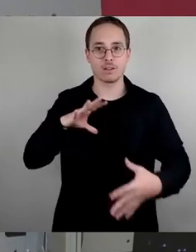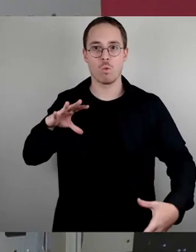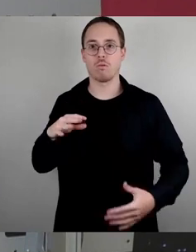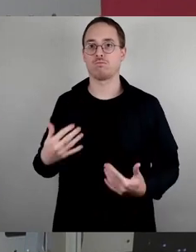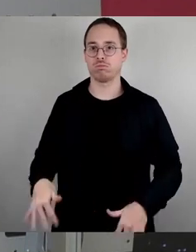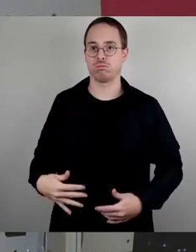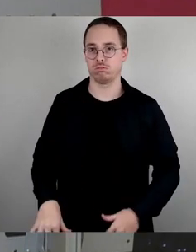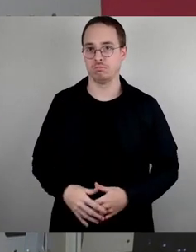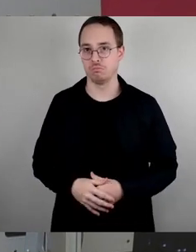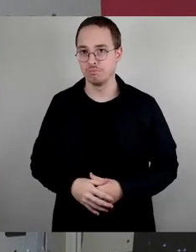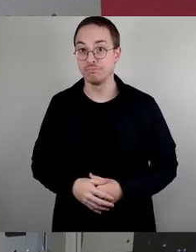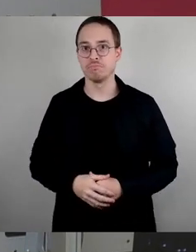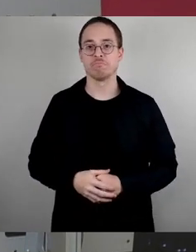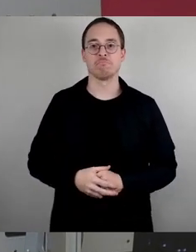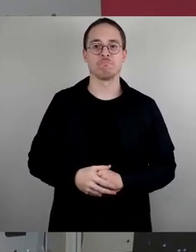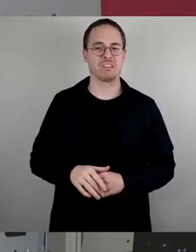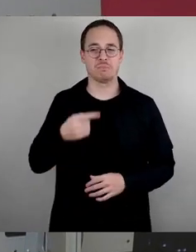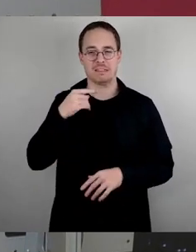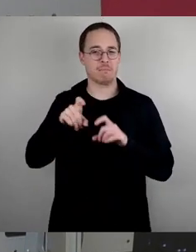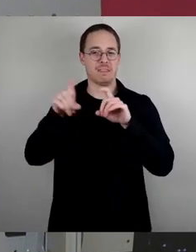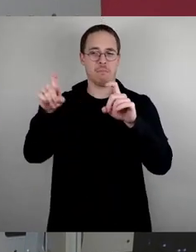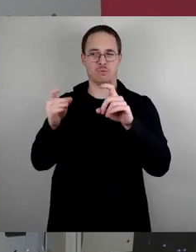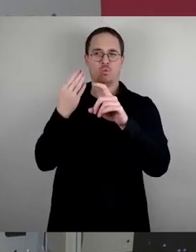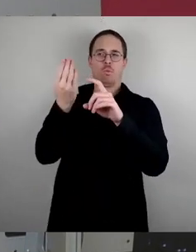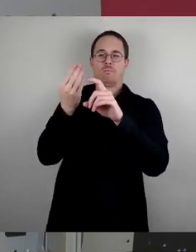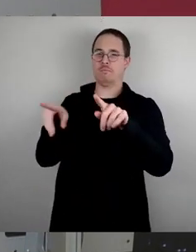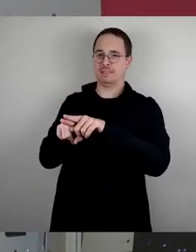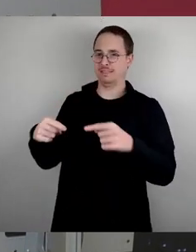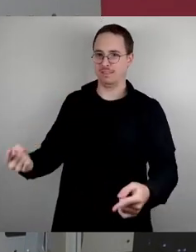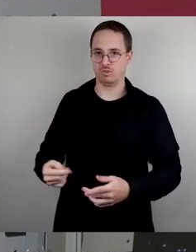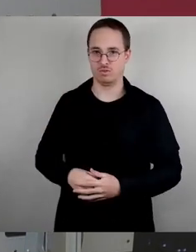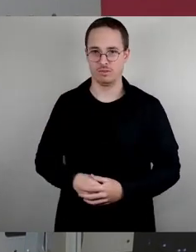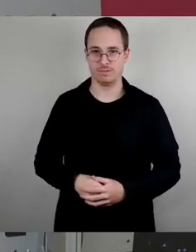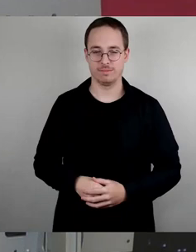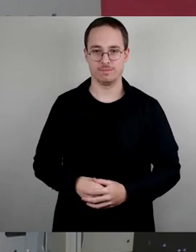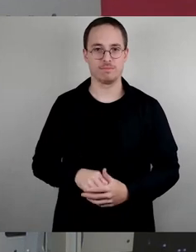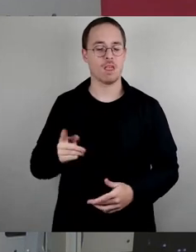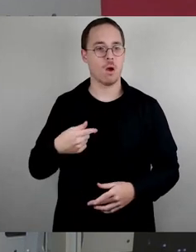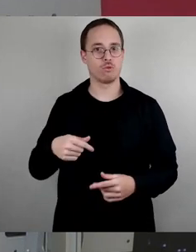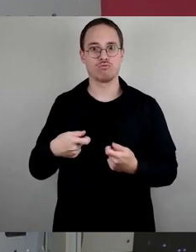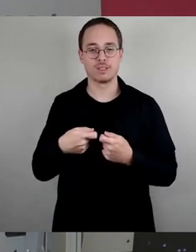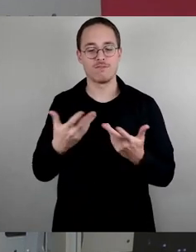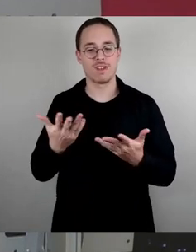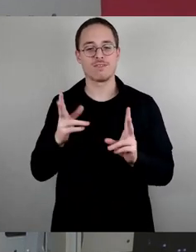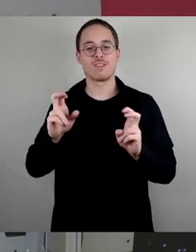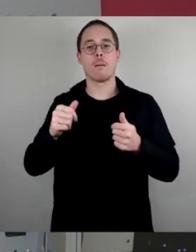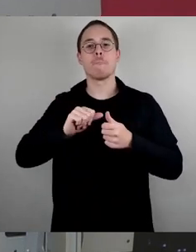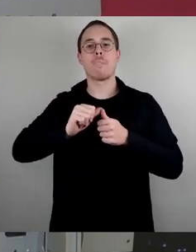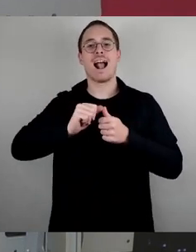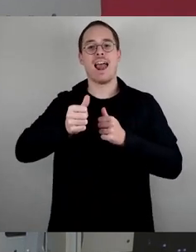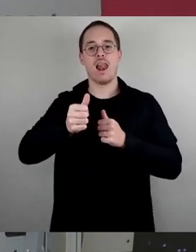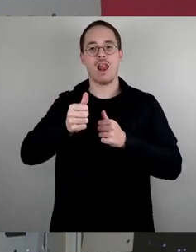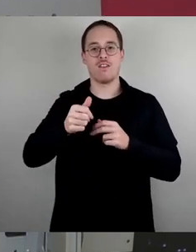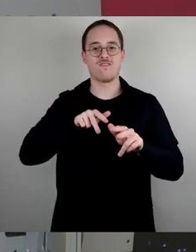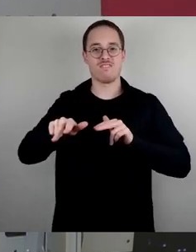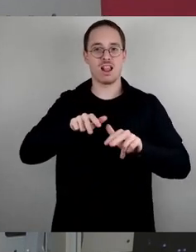doch nicht ganz gerecht. Spannend fand ich auch den Begriff Mangelverwaltung, insbesondere da von der CDU